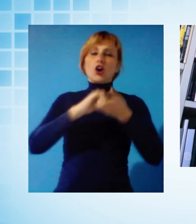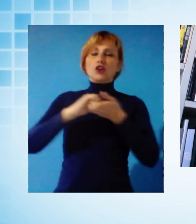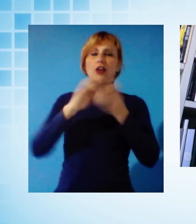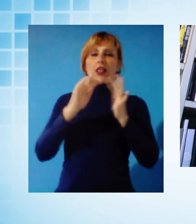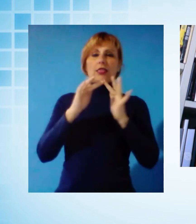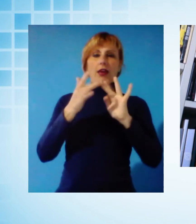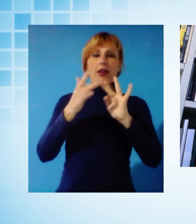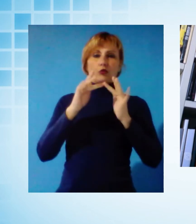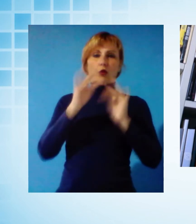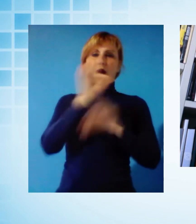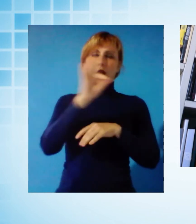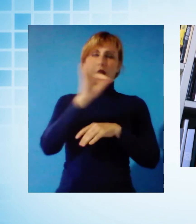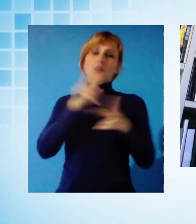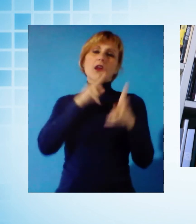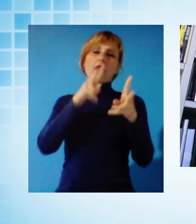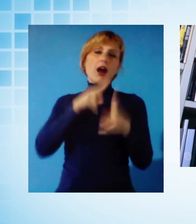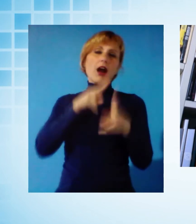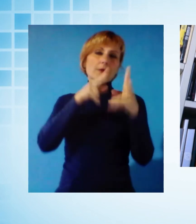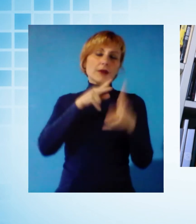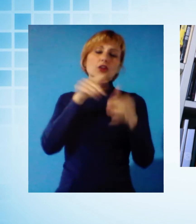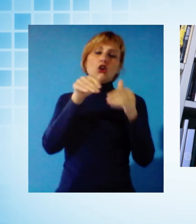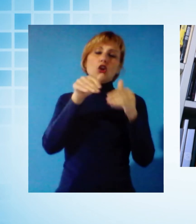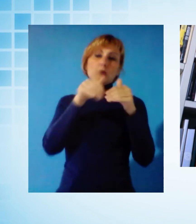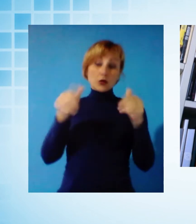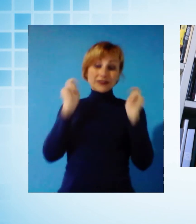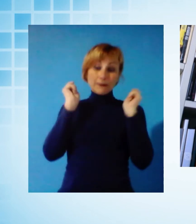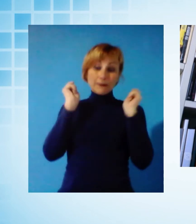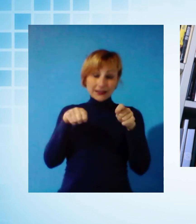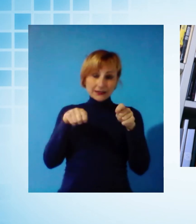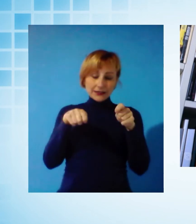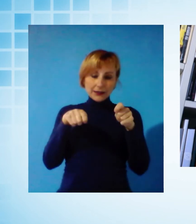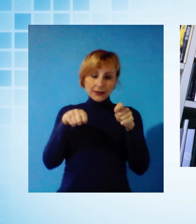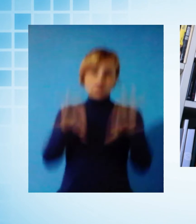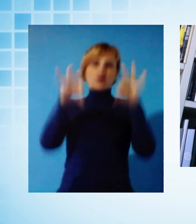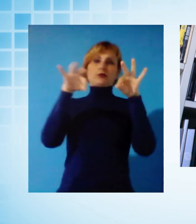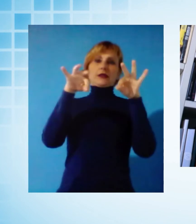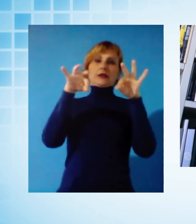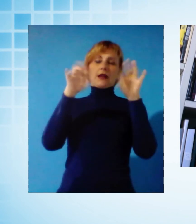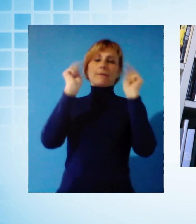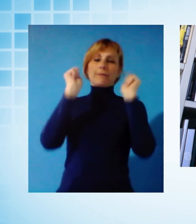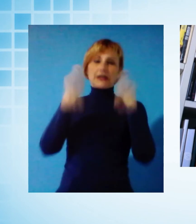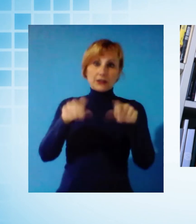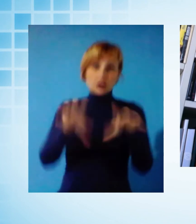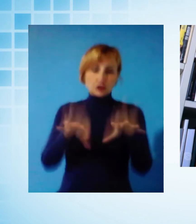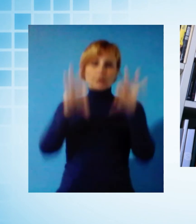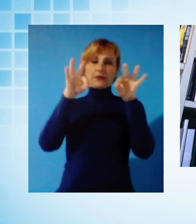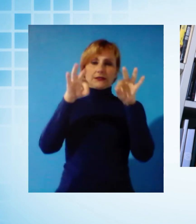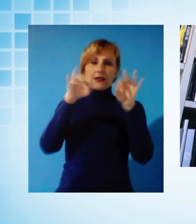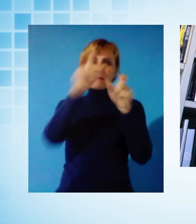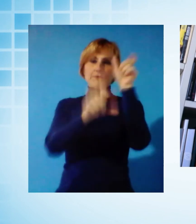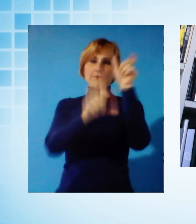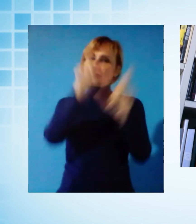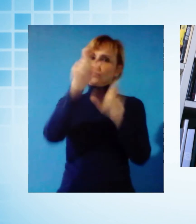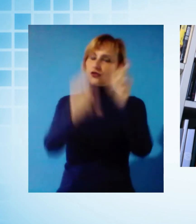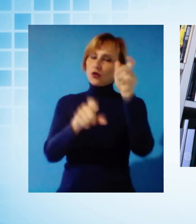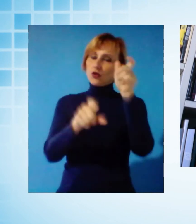lamentavano del fatto che avevano la mostra che era partita, ma che in effetti non la poteva vedere nessuno. Quindi di lì mi è venuta